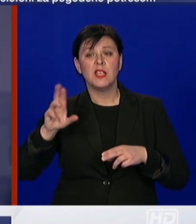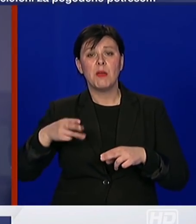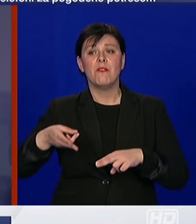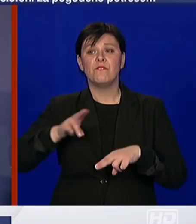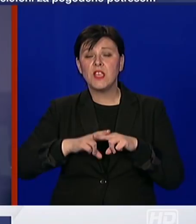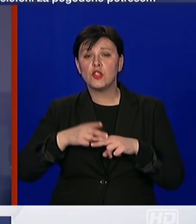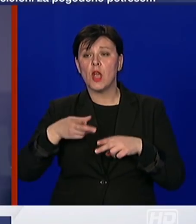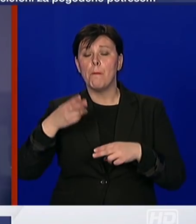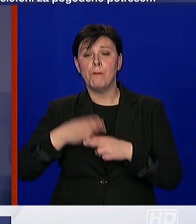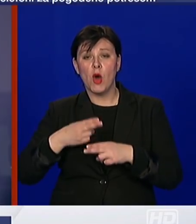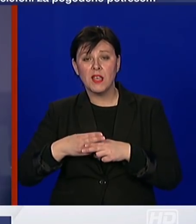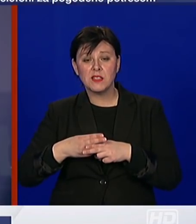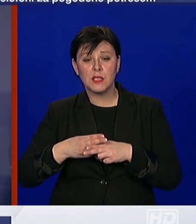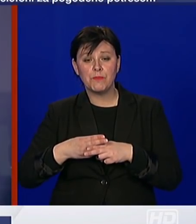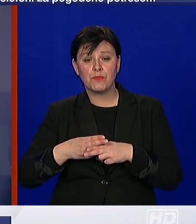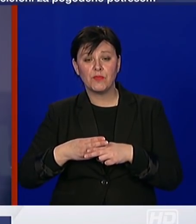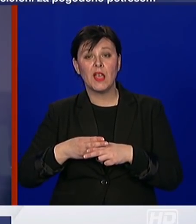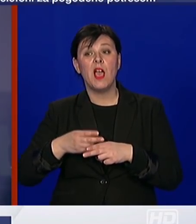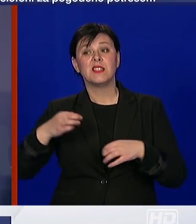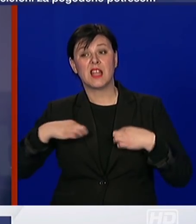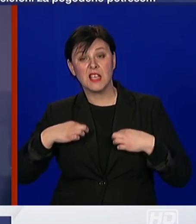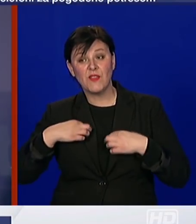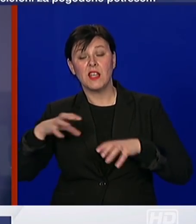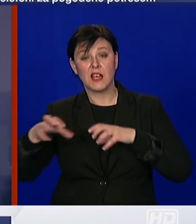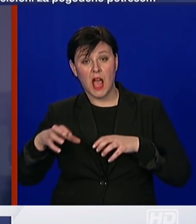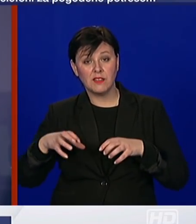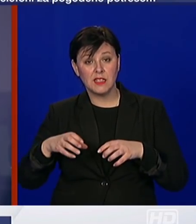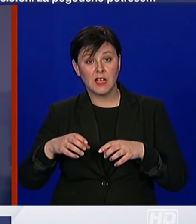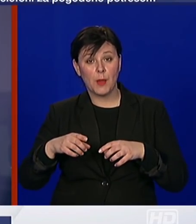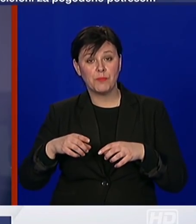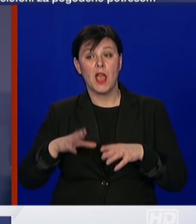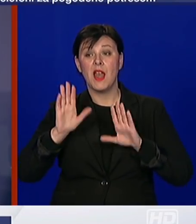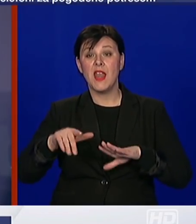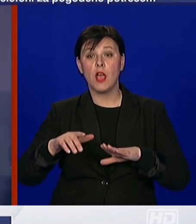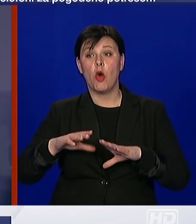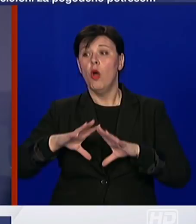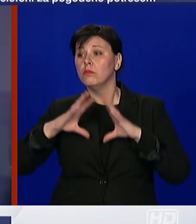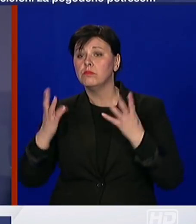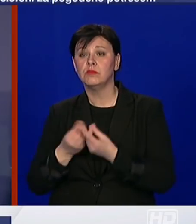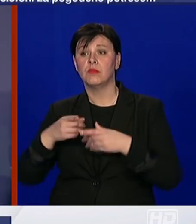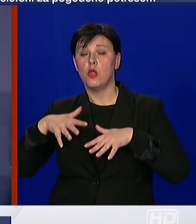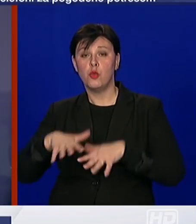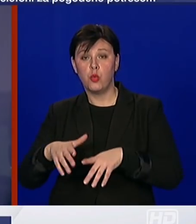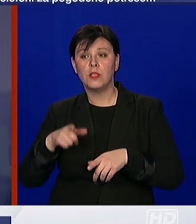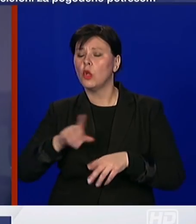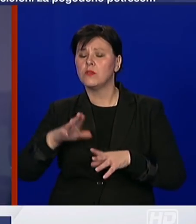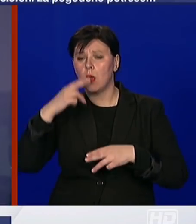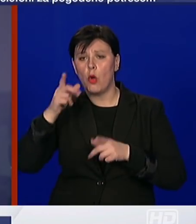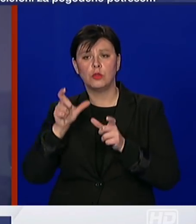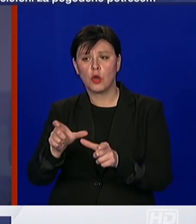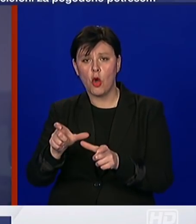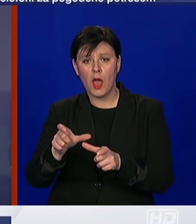broj oboljelih i zdravstvenih i ne zdravstvenih djelatnika nego što je to u općoj populaciji, ali to je sve pod kontrolom. Dakle, epidemioloze su